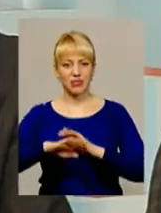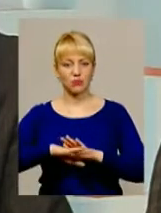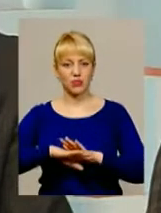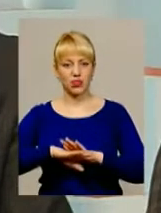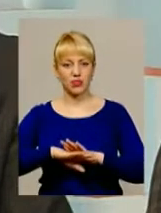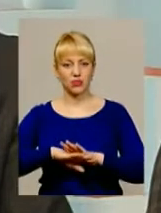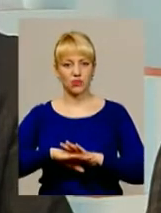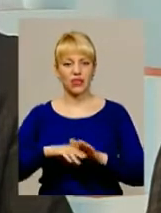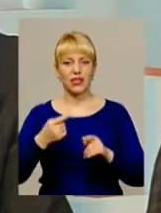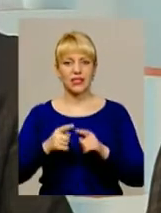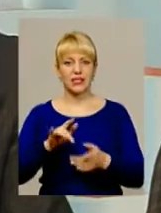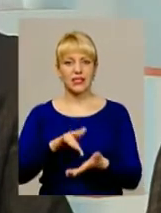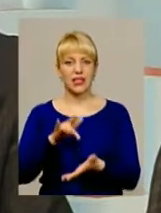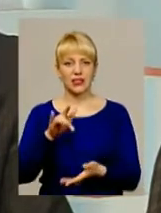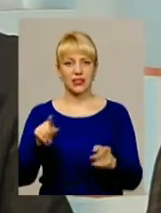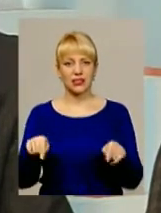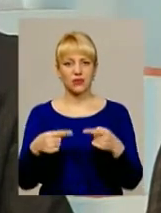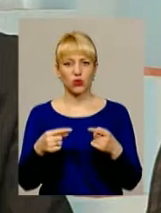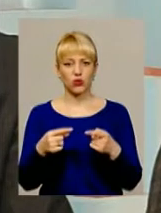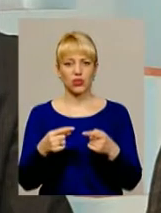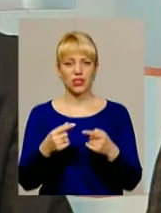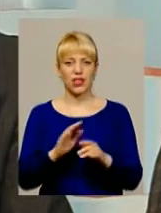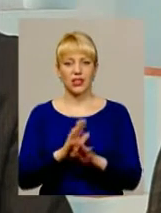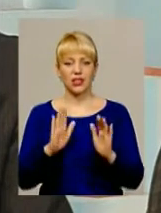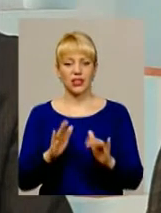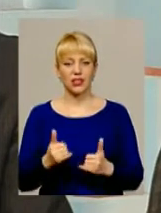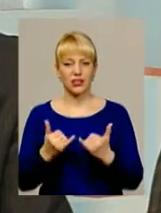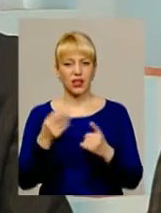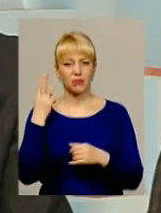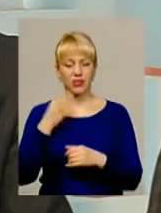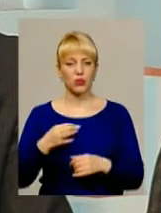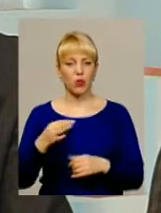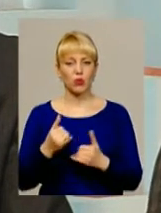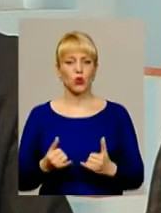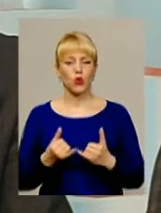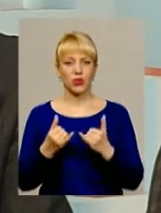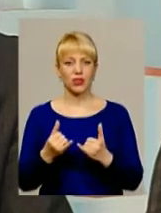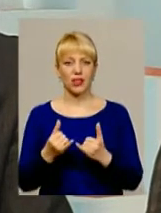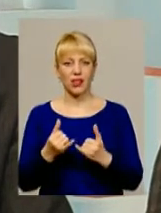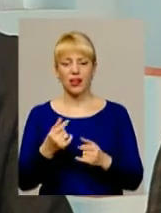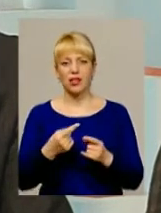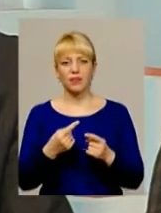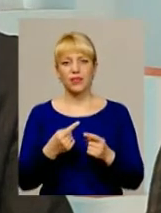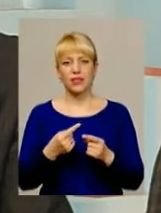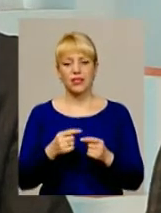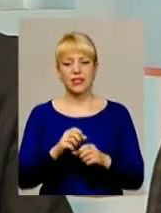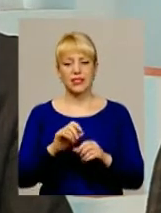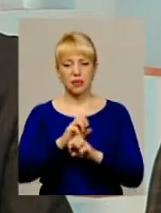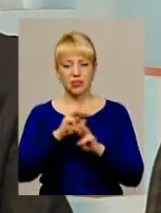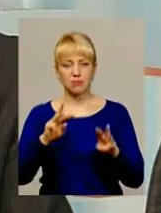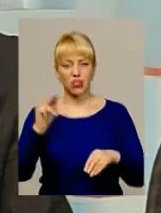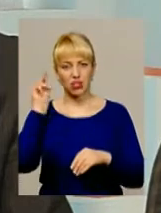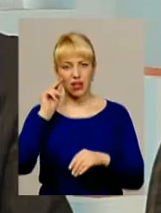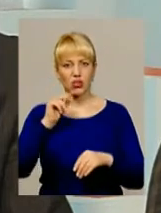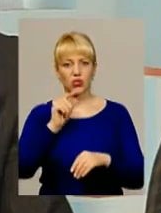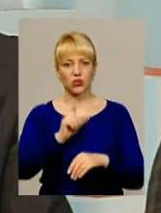ці центри створюються не тільки для Хмельницької області, вони створені для навчання, забезпечення навчання з